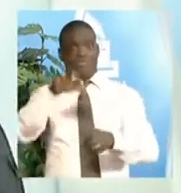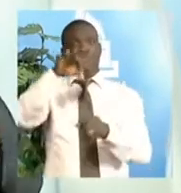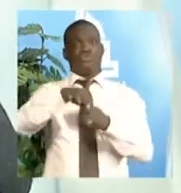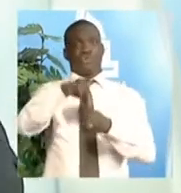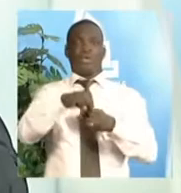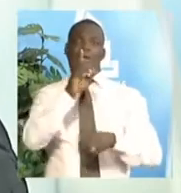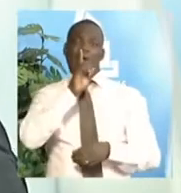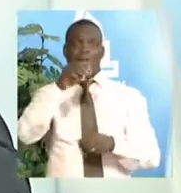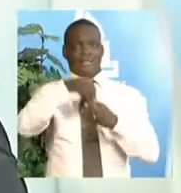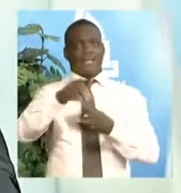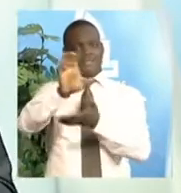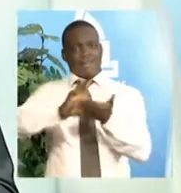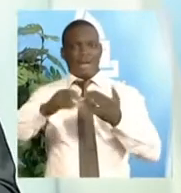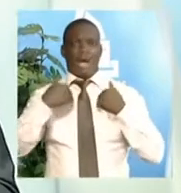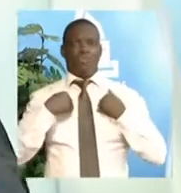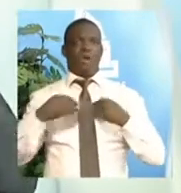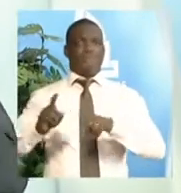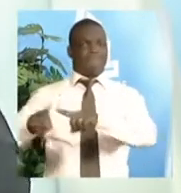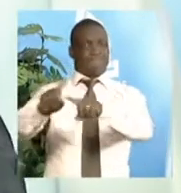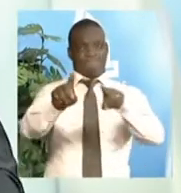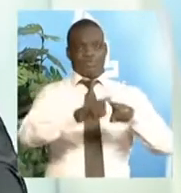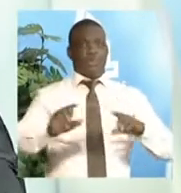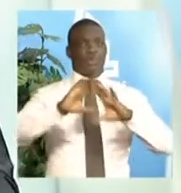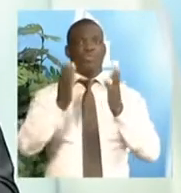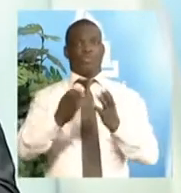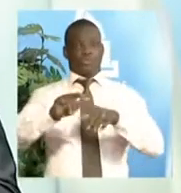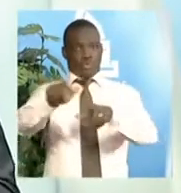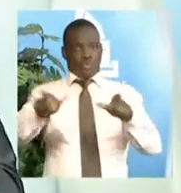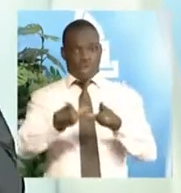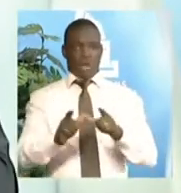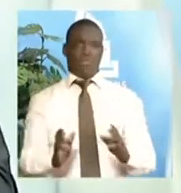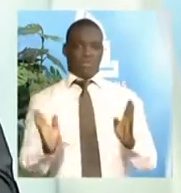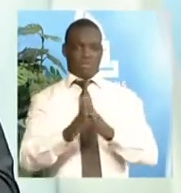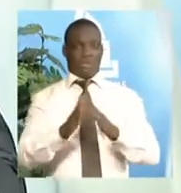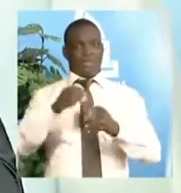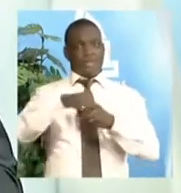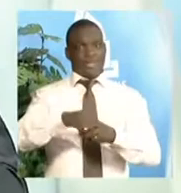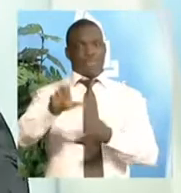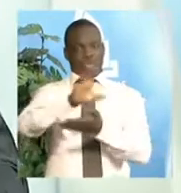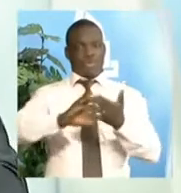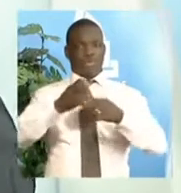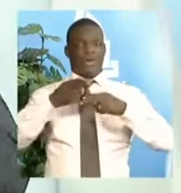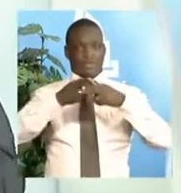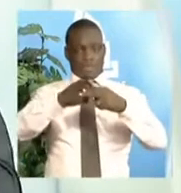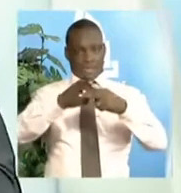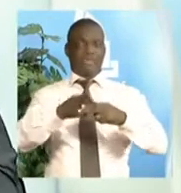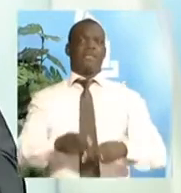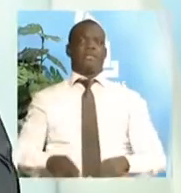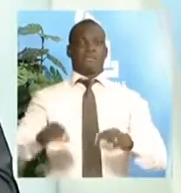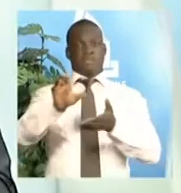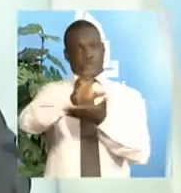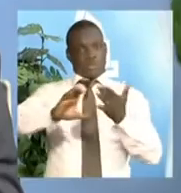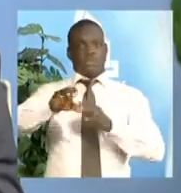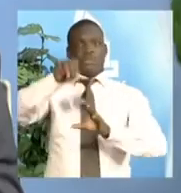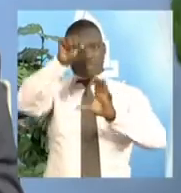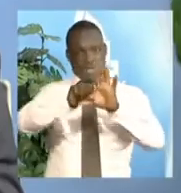comprenant plusieurs commissions locales, toutes ces commissions locales vont se réunir dans une circonscription qu'on va appeler une circonscription siège, où ils